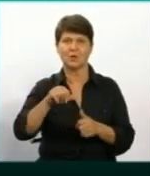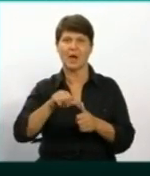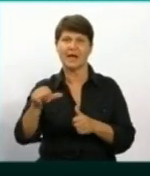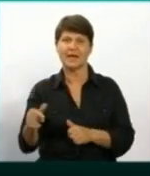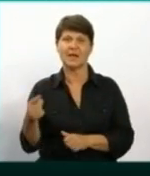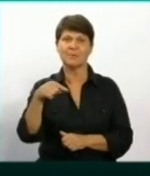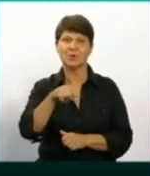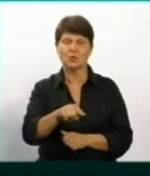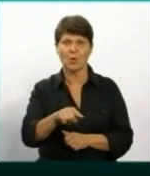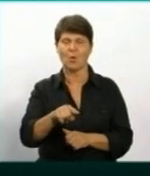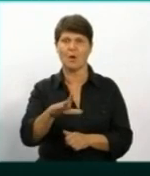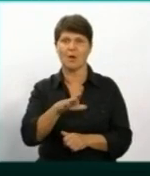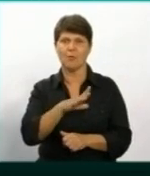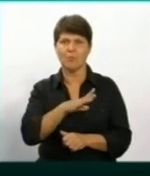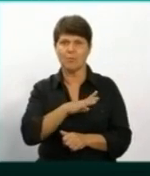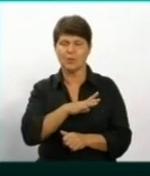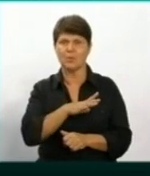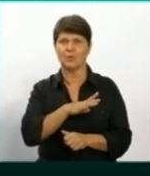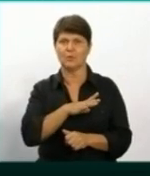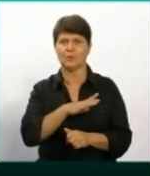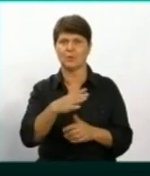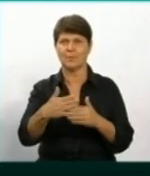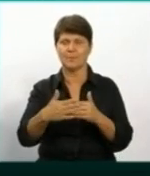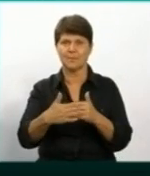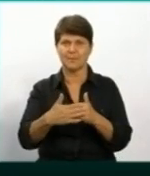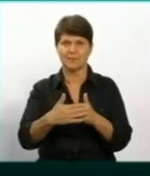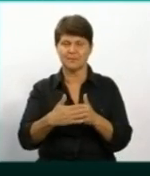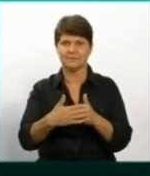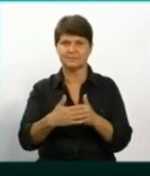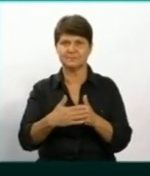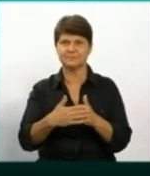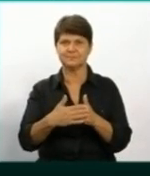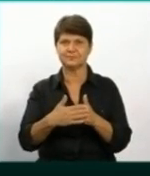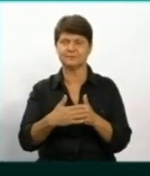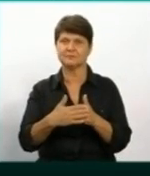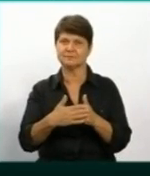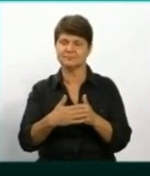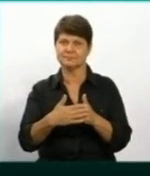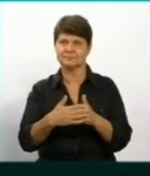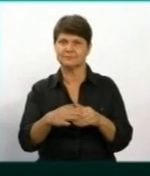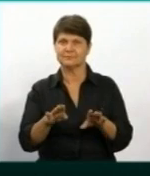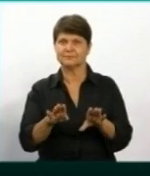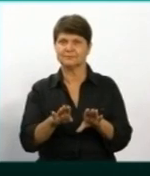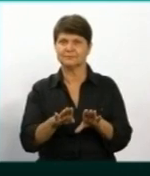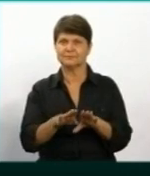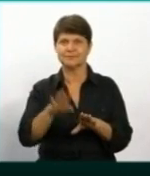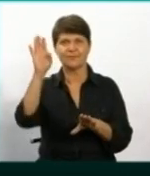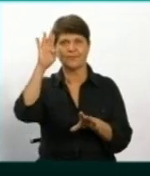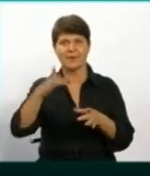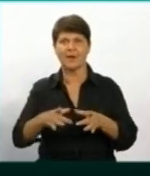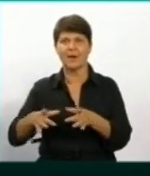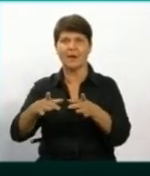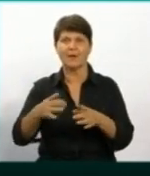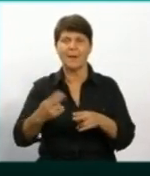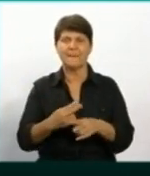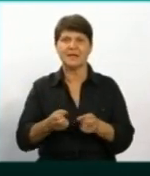прокладання було сітей повністю в землю. Складені були відповідні лапки. Тобто там